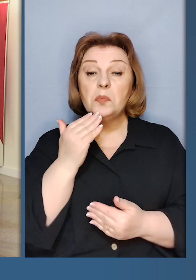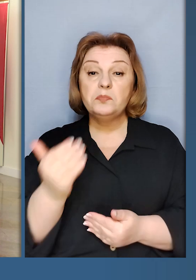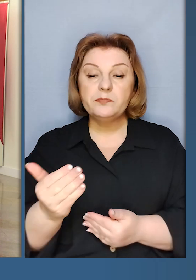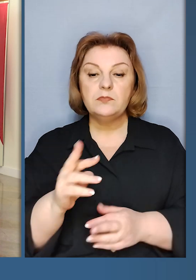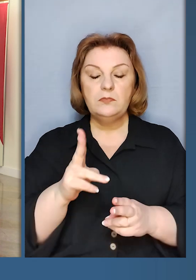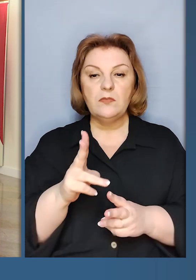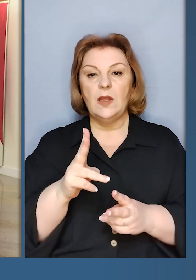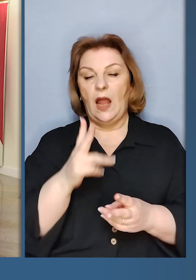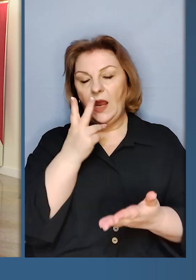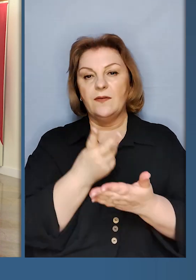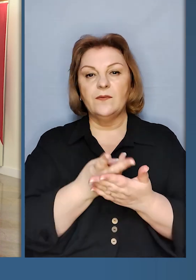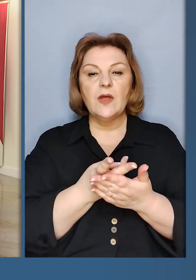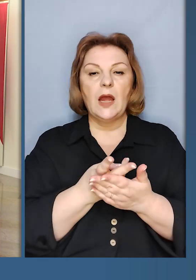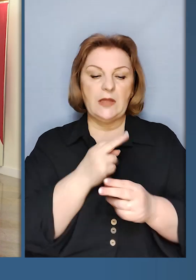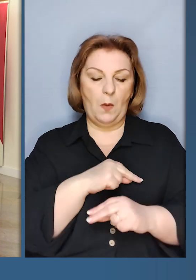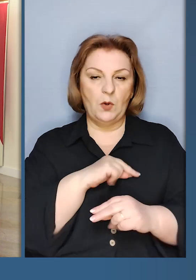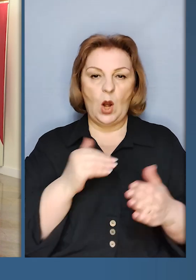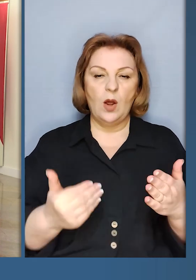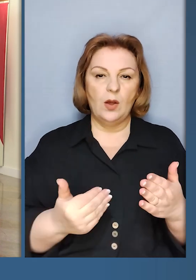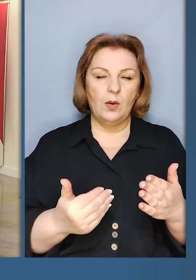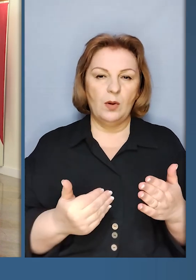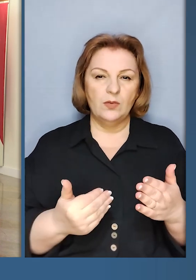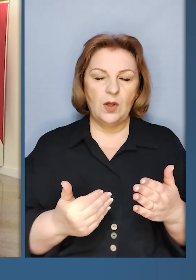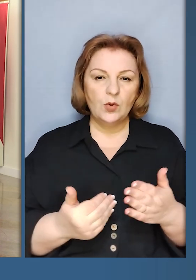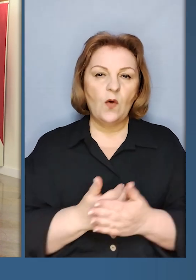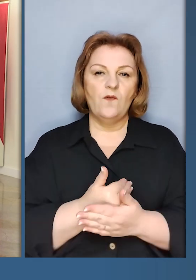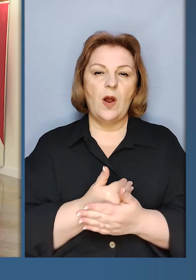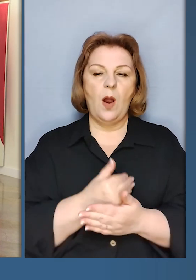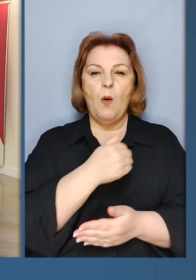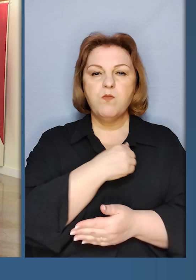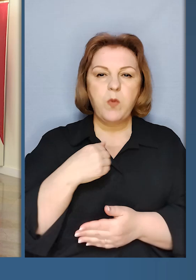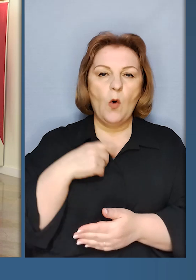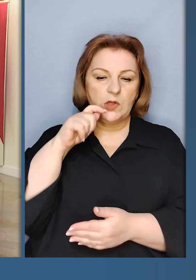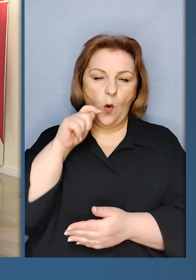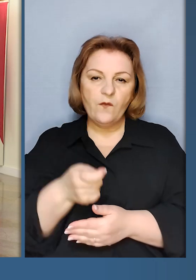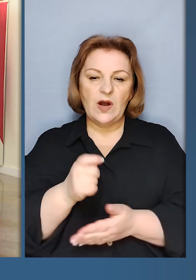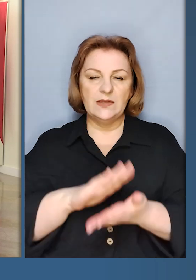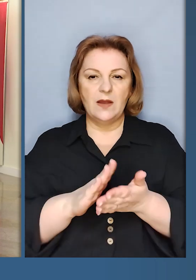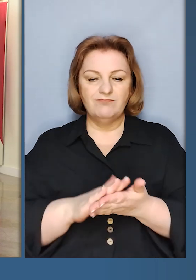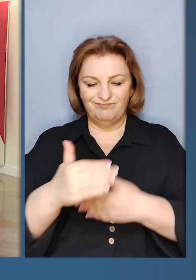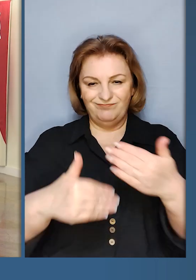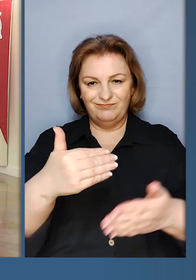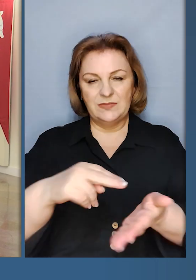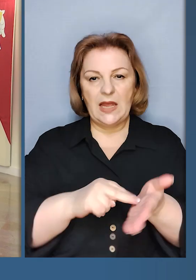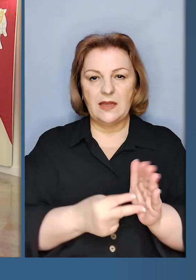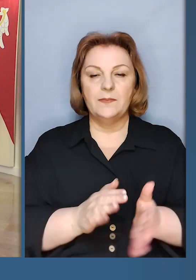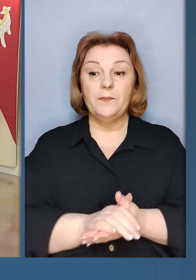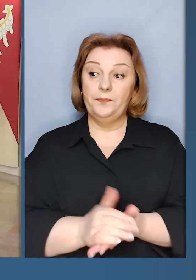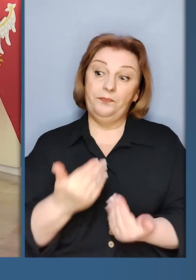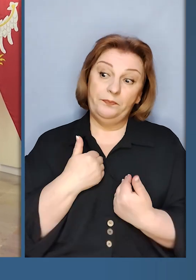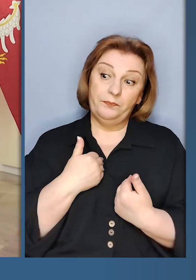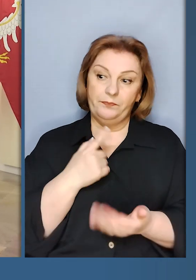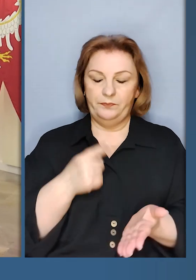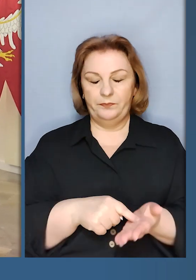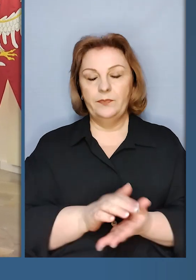України, і запитати, як виглядають праці над новим польско-українським трактатом. Партак, прошу. Пані президентів, прошу. Пан